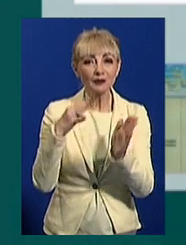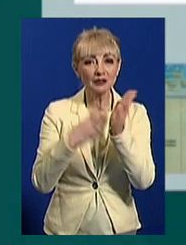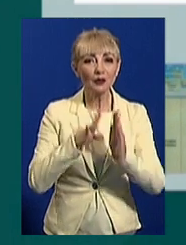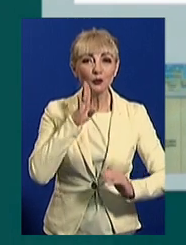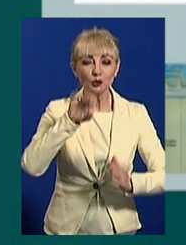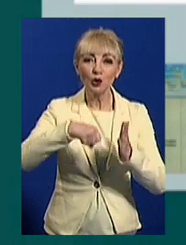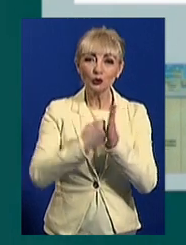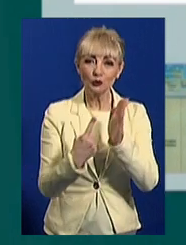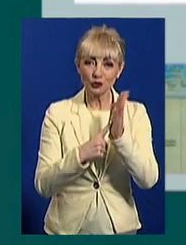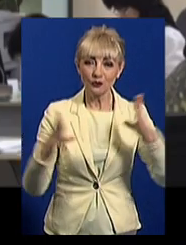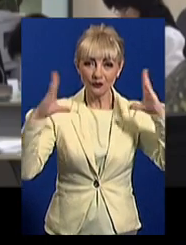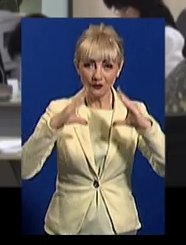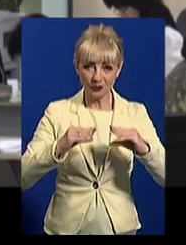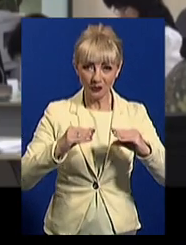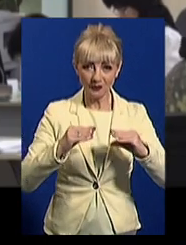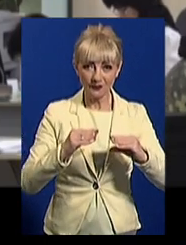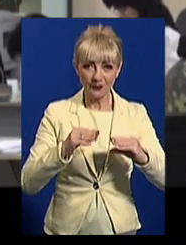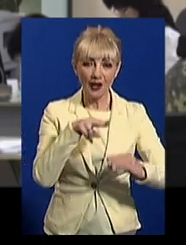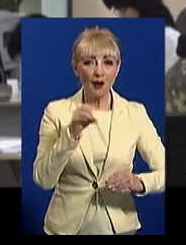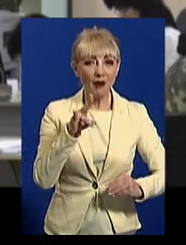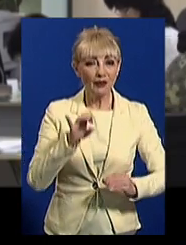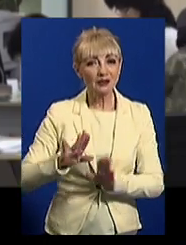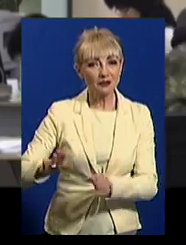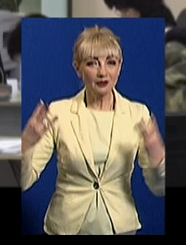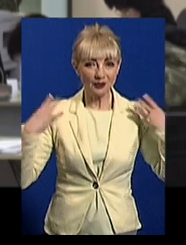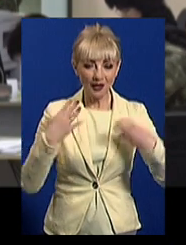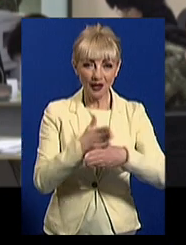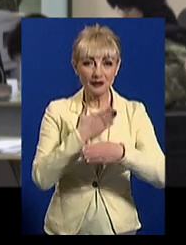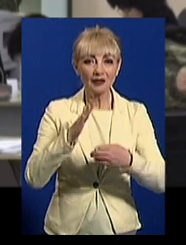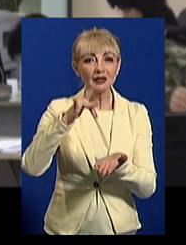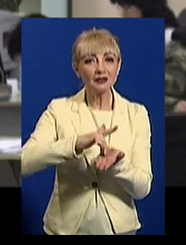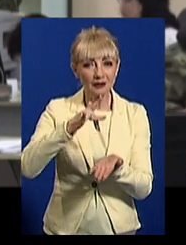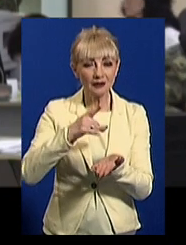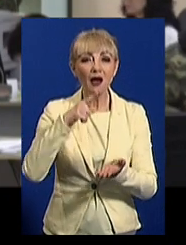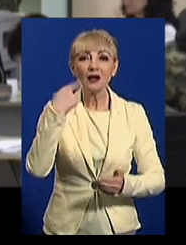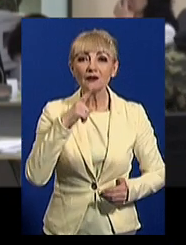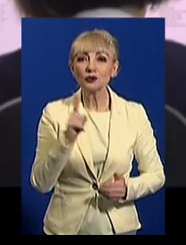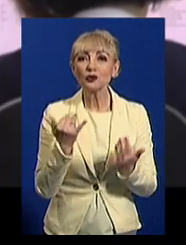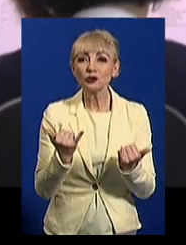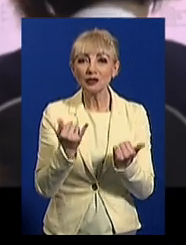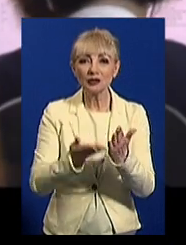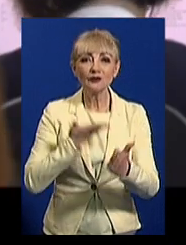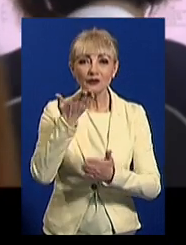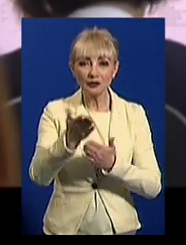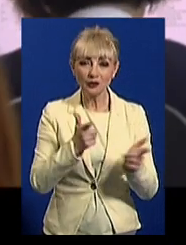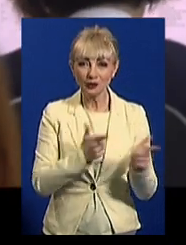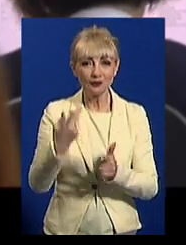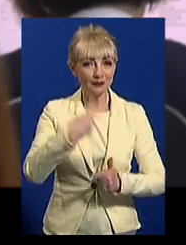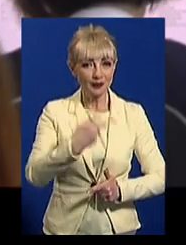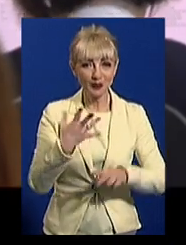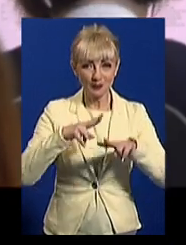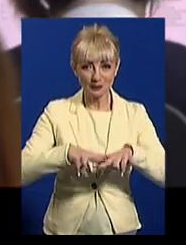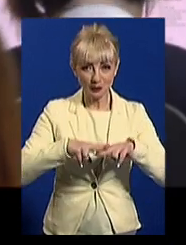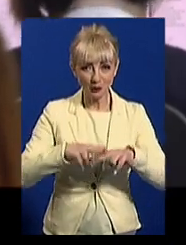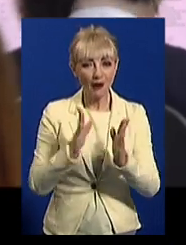ранку до 6 вечора. Зоя Павленка, заступниця начальника відділу центру, говорить, нині до видачі готові 25 паспортів